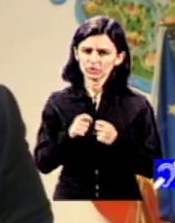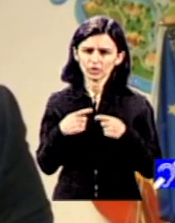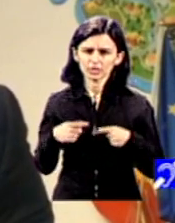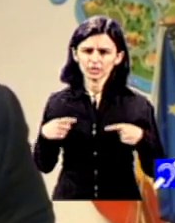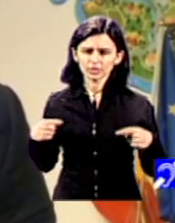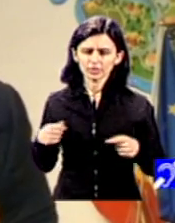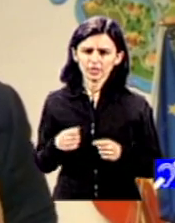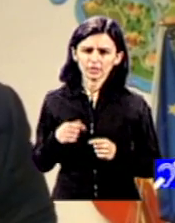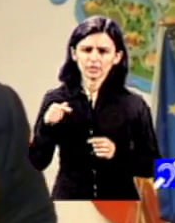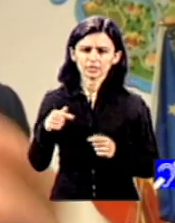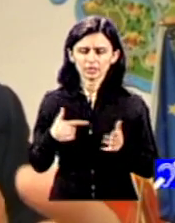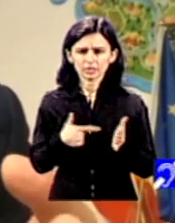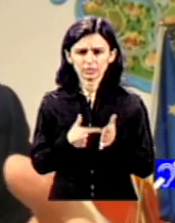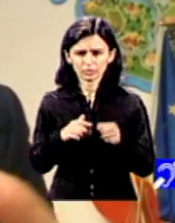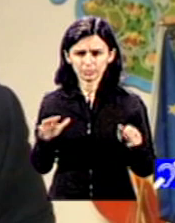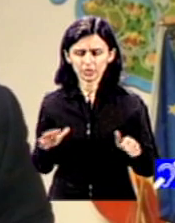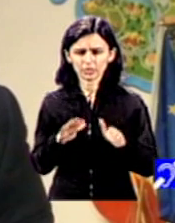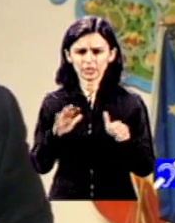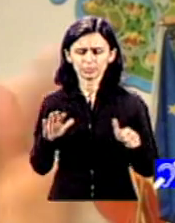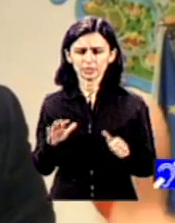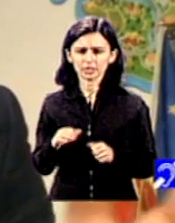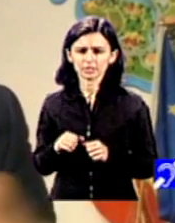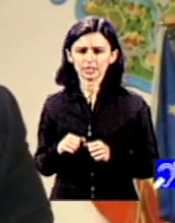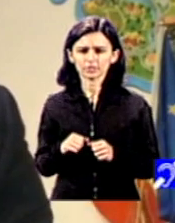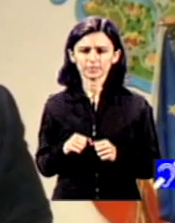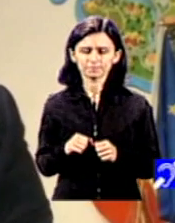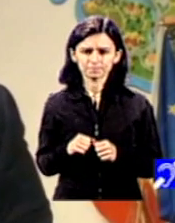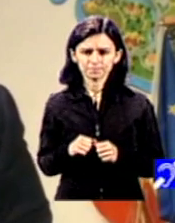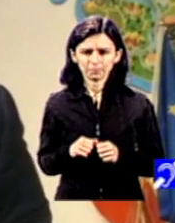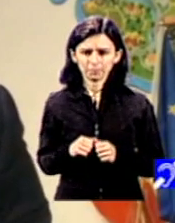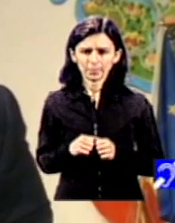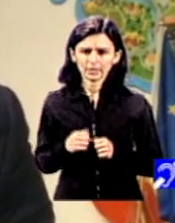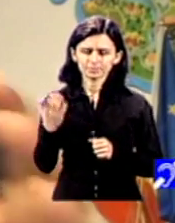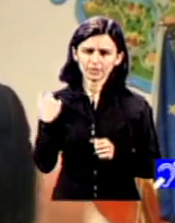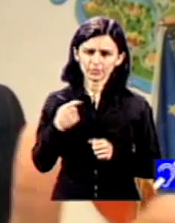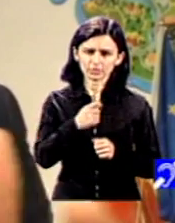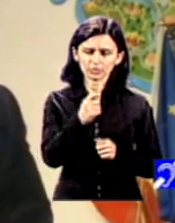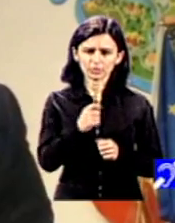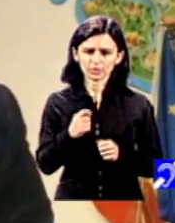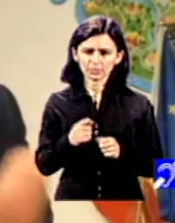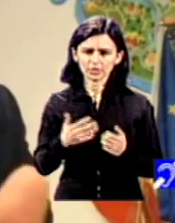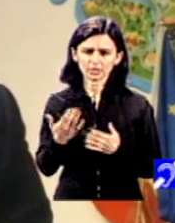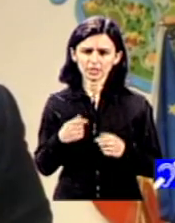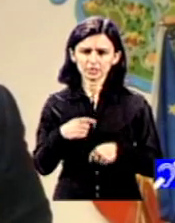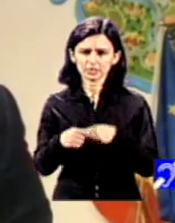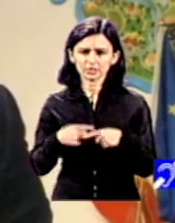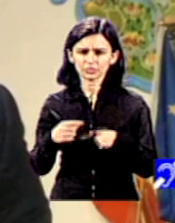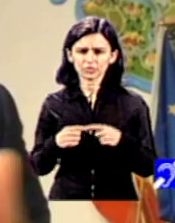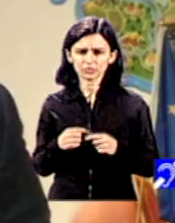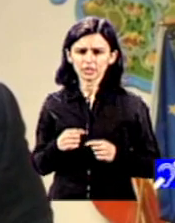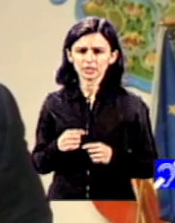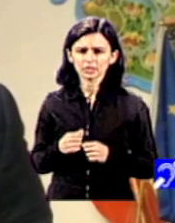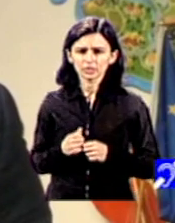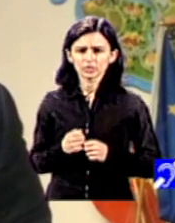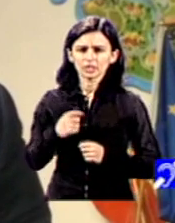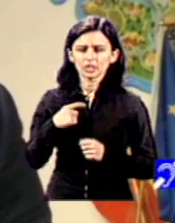practic din 2016 am pus pe masă, a fost un proiect pilot, s-a derulat între timp și acum, iată, și